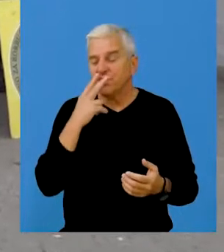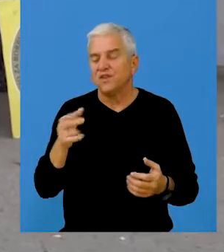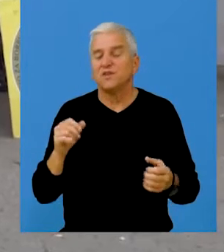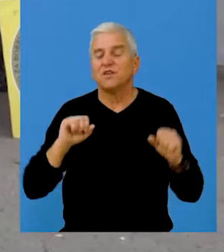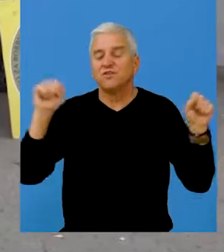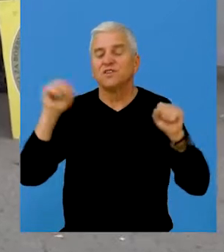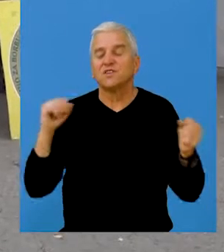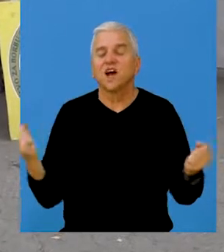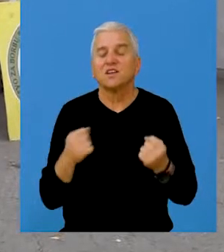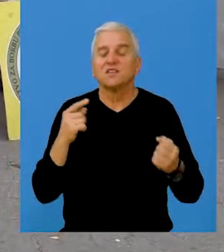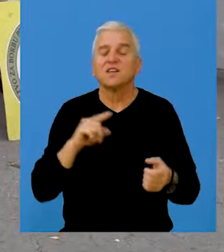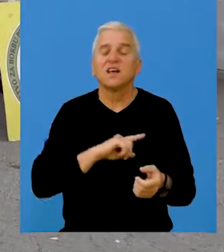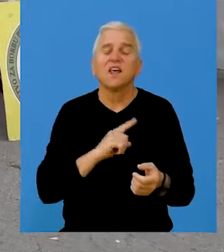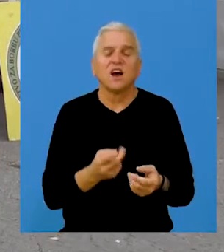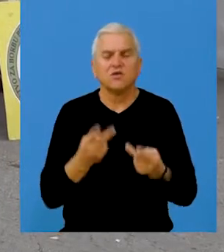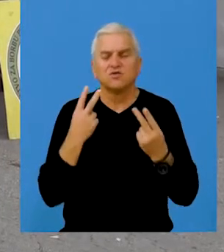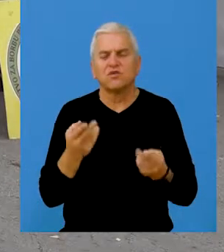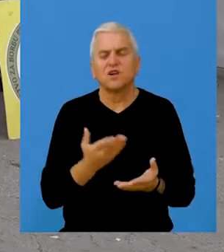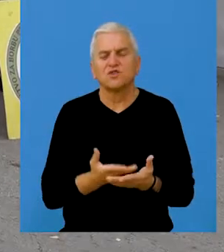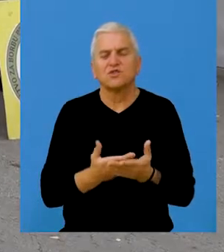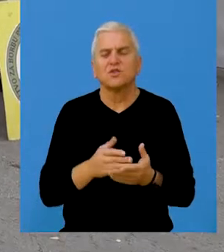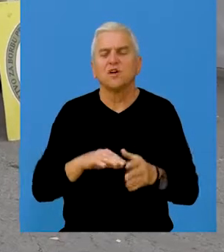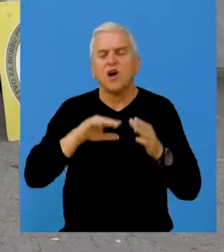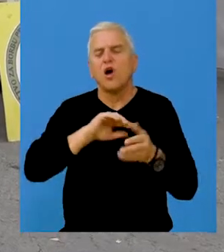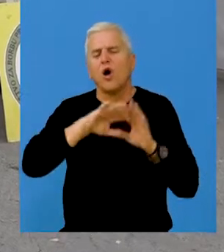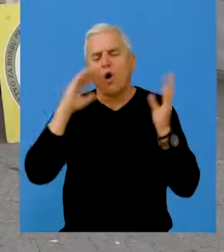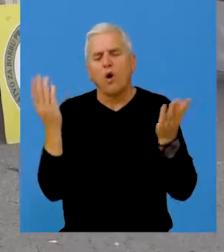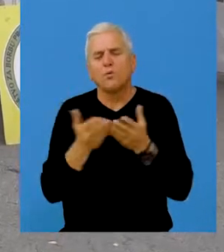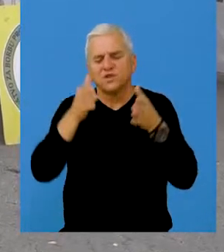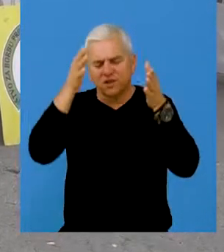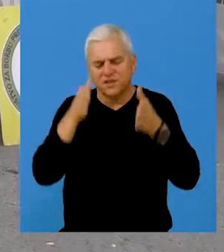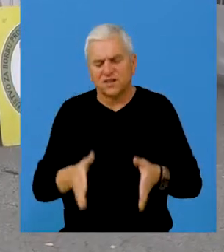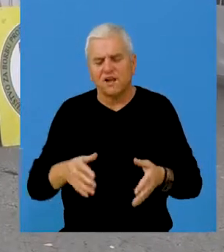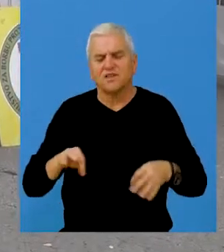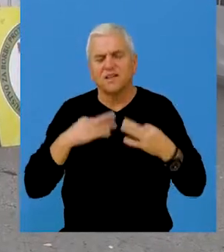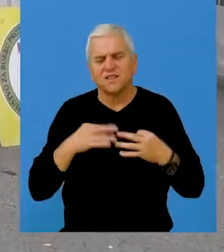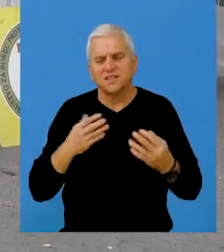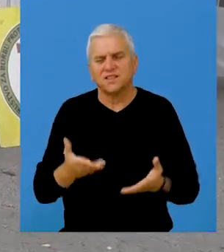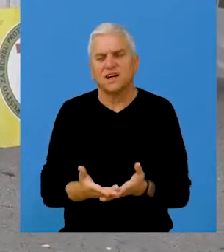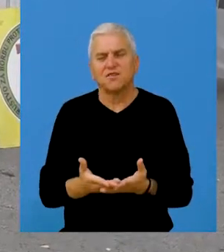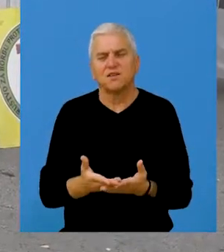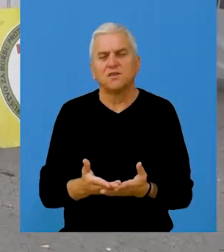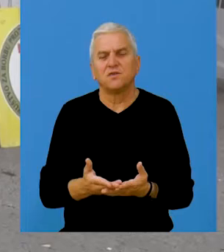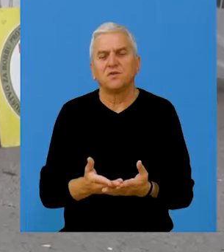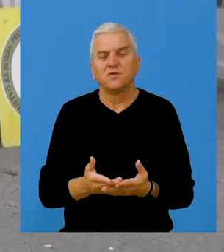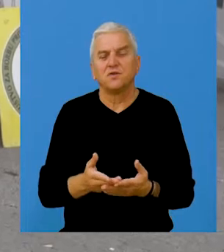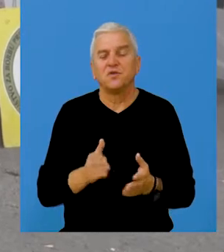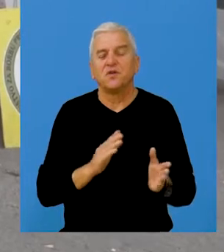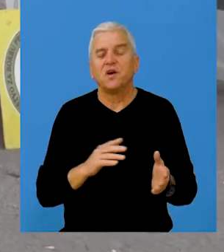su fizičke aktivnosti vrlo bitan faktor kod opšteg stanja našeg zdravlja, znači